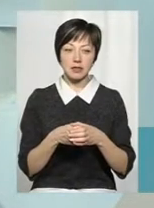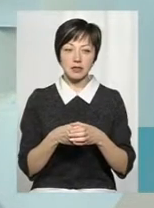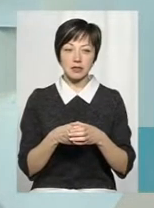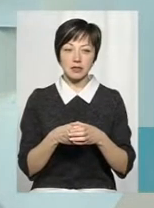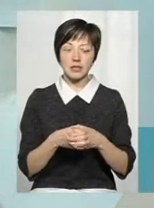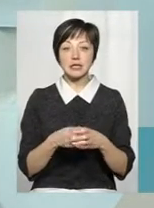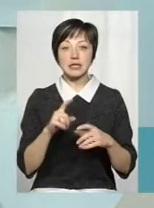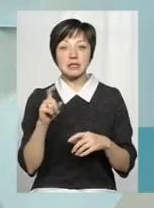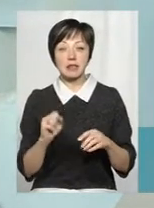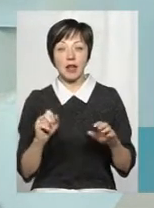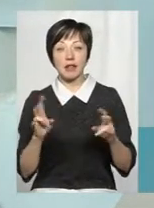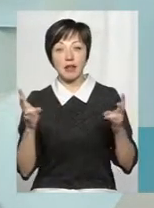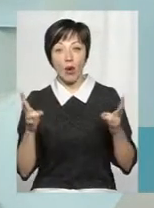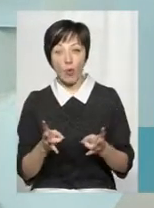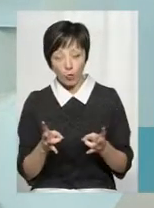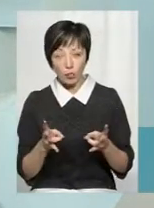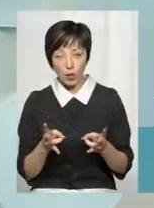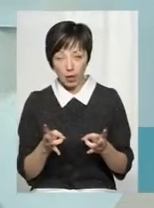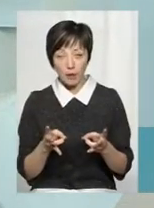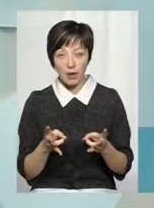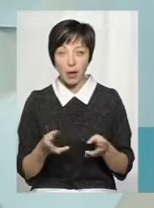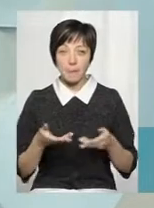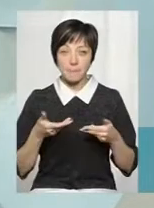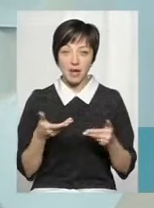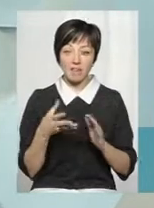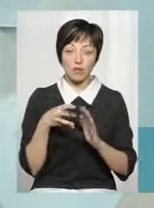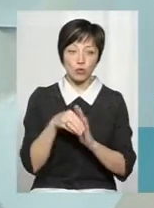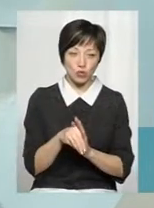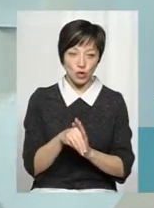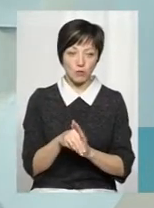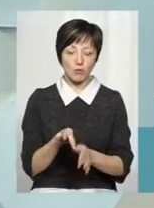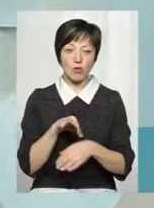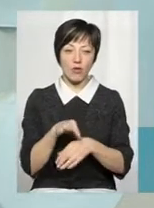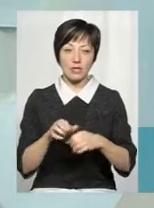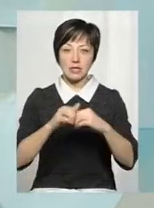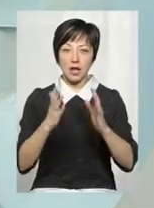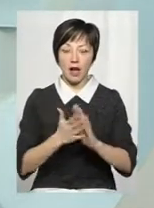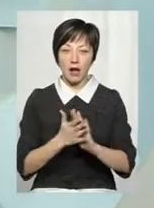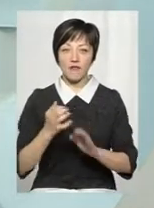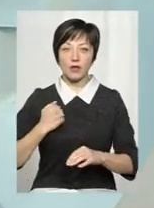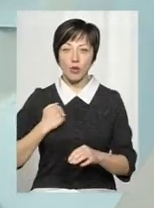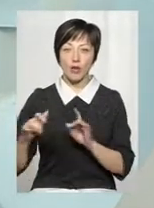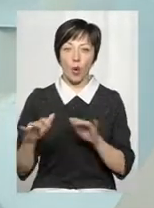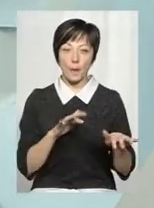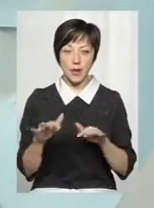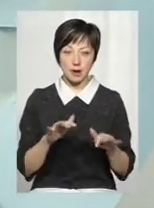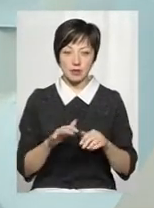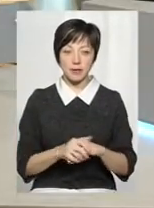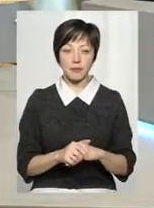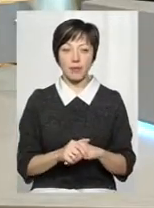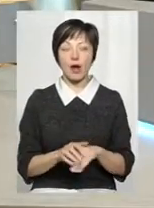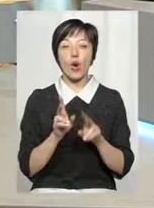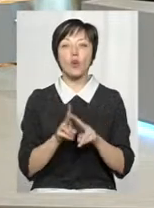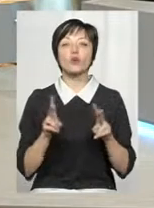за нагоди, але за потреби ми включаємося в проведення загальновійськових операцій. А